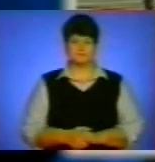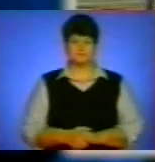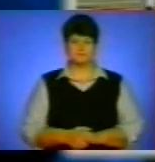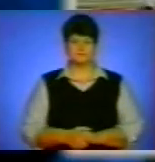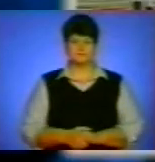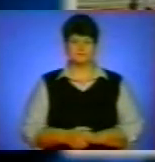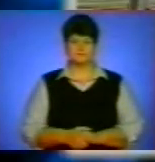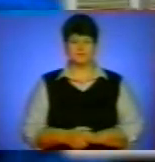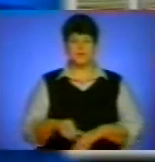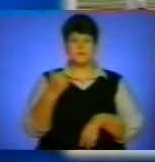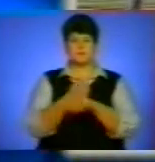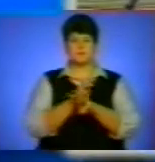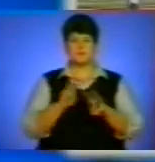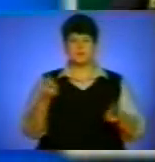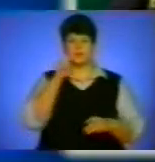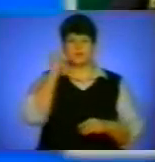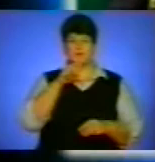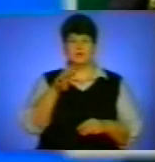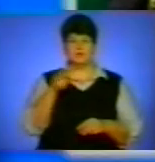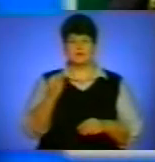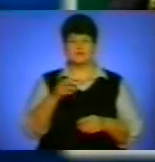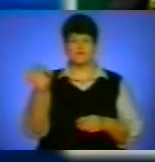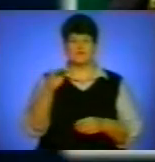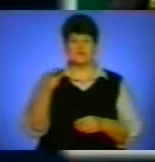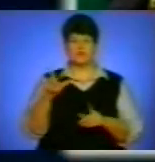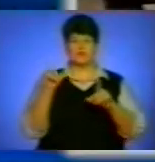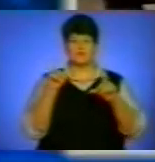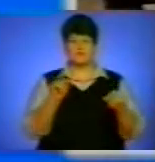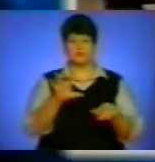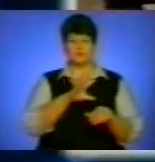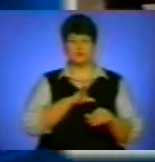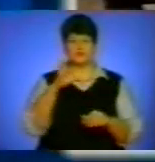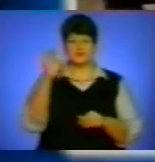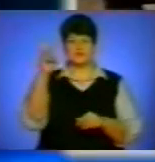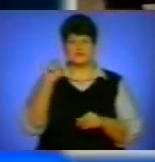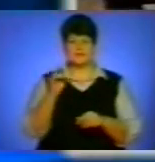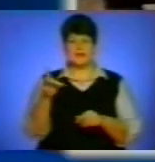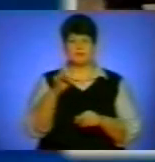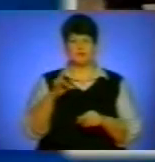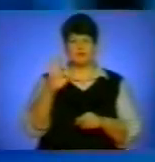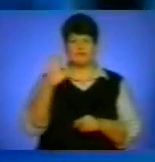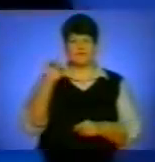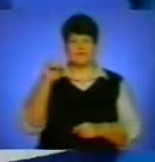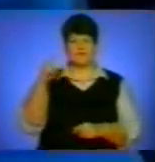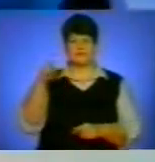Прем'єр-міністр України Микола Азаров з офіційним візитом перебував у Соціалістичній Республіці В'єтнам.